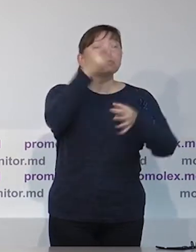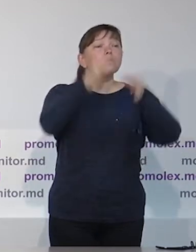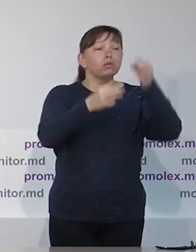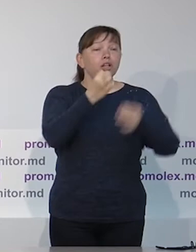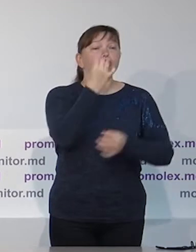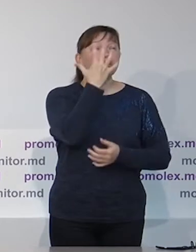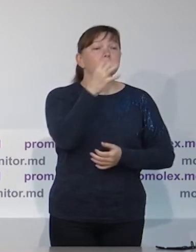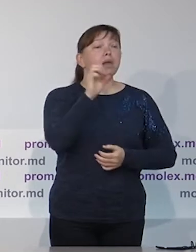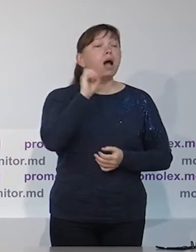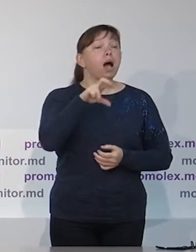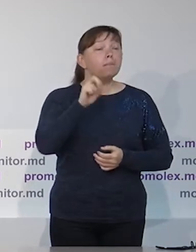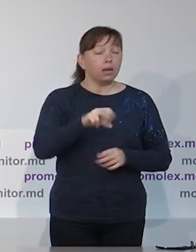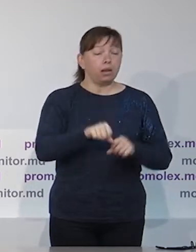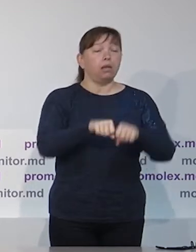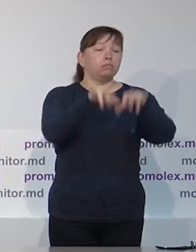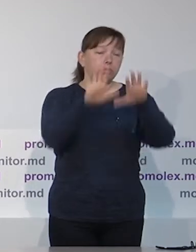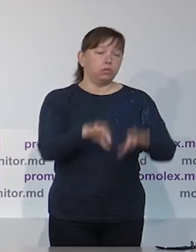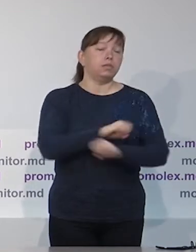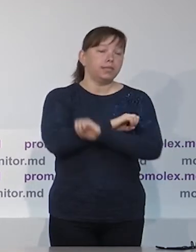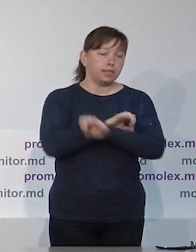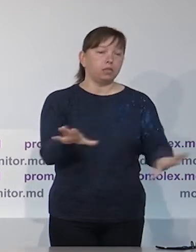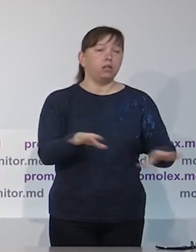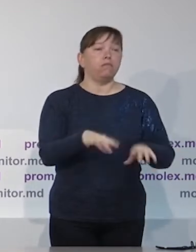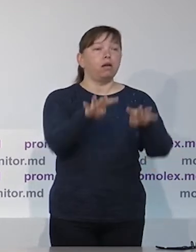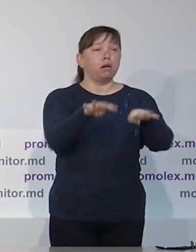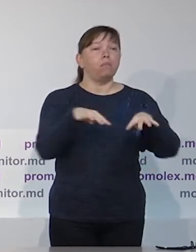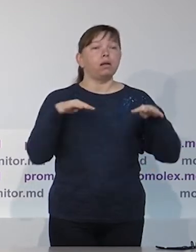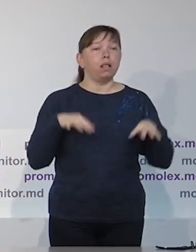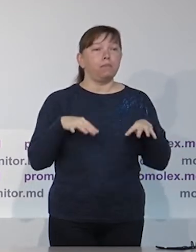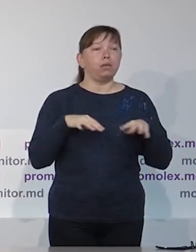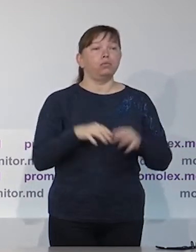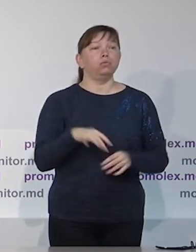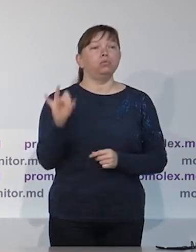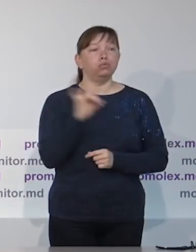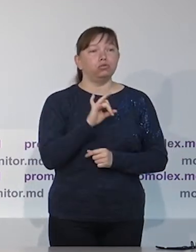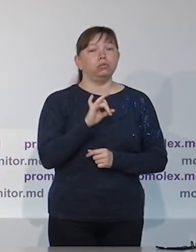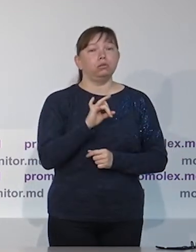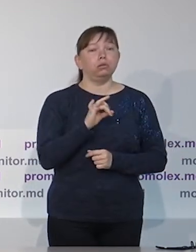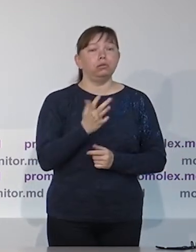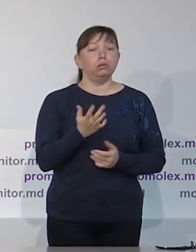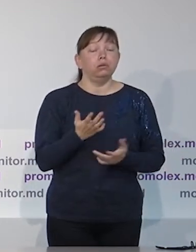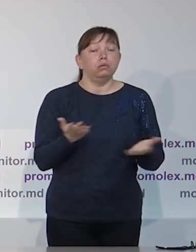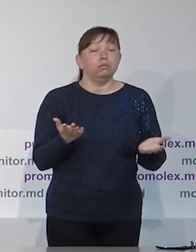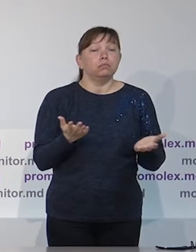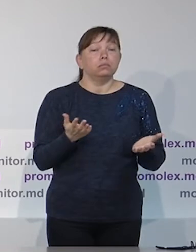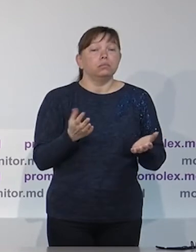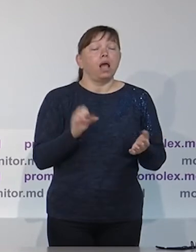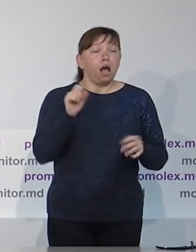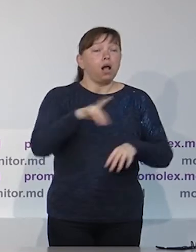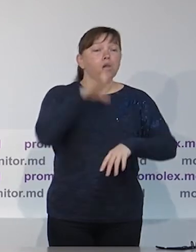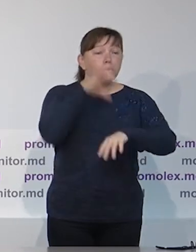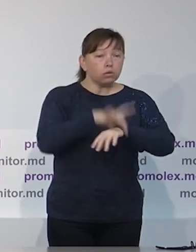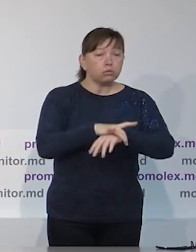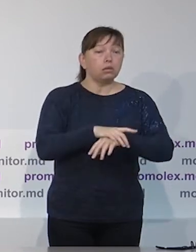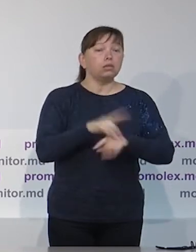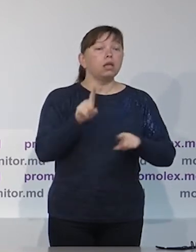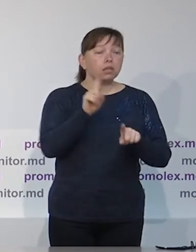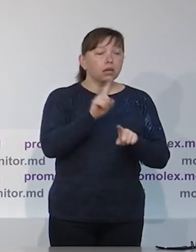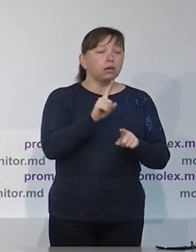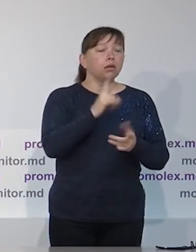все так сказать политические игры, которые в этом контексте происходили. и все в